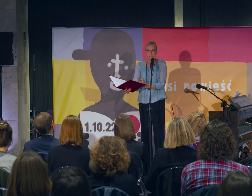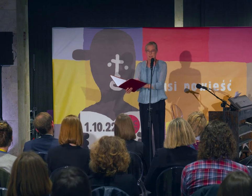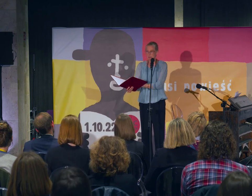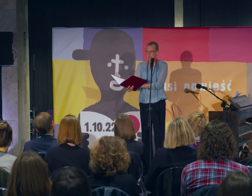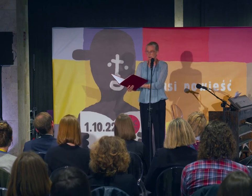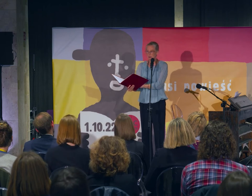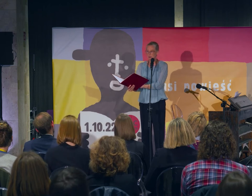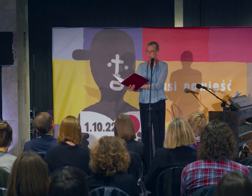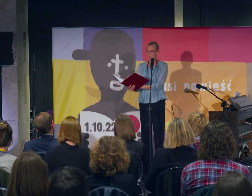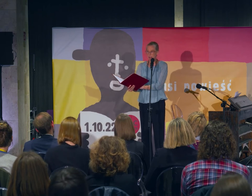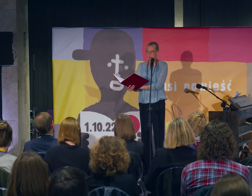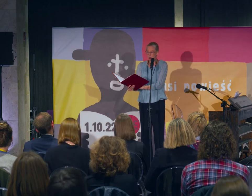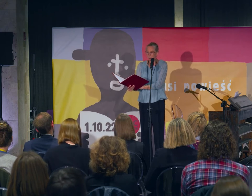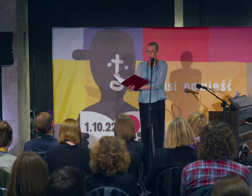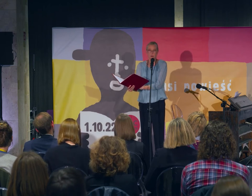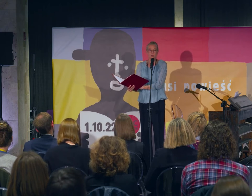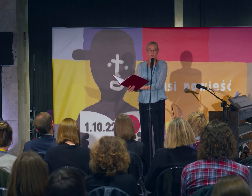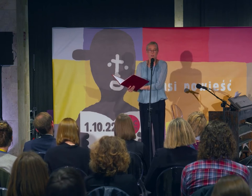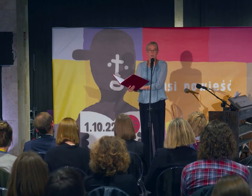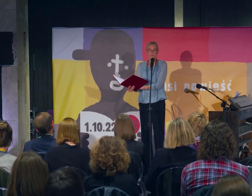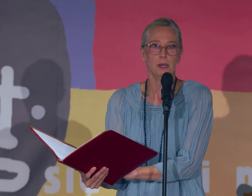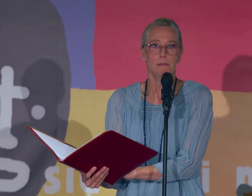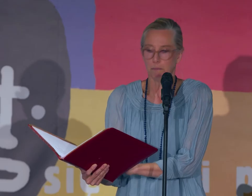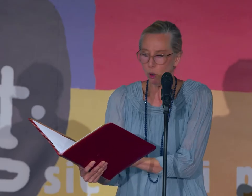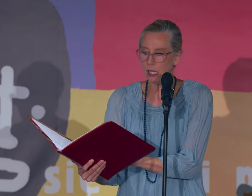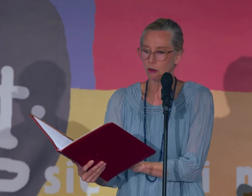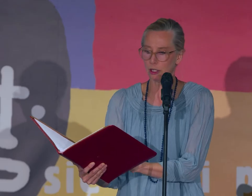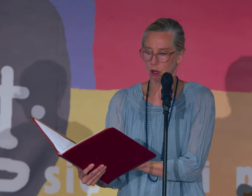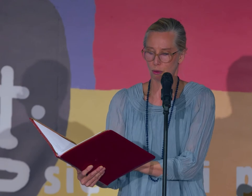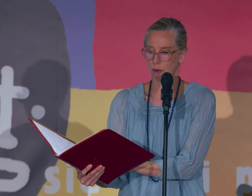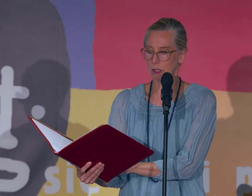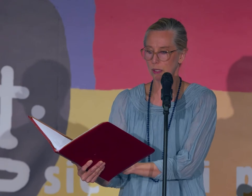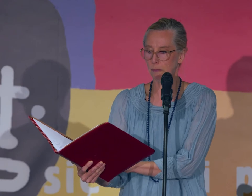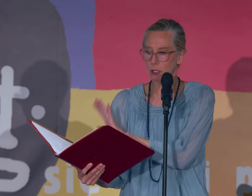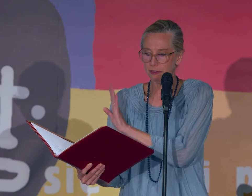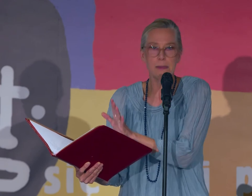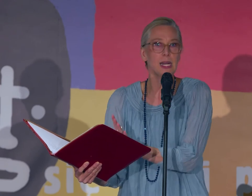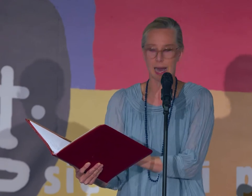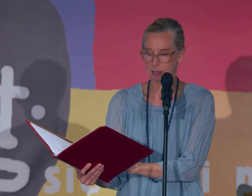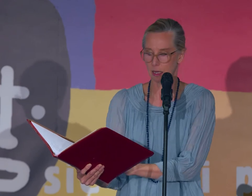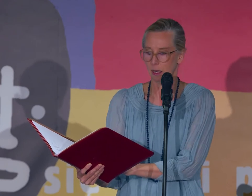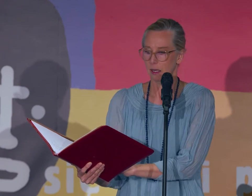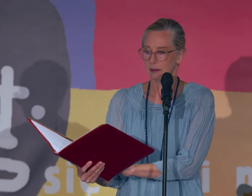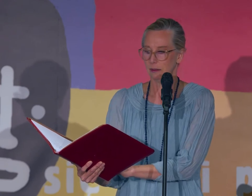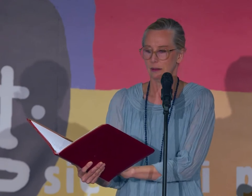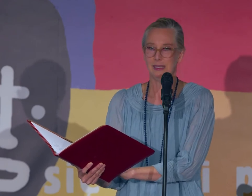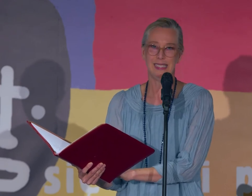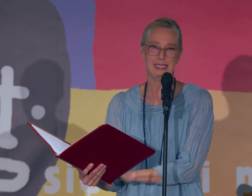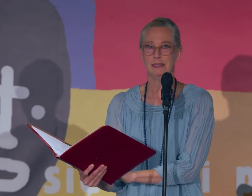mary, zrzekę się mego zbioru i pójdę do klasztoru i pójdę w ciemny las.